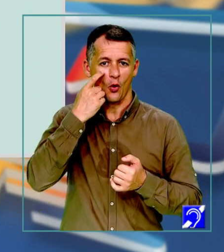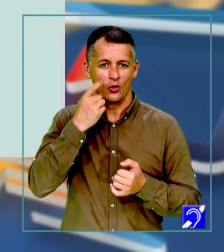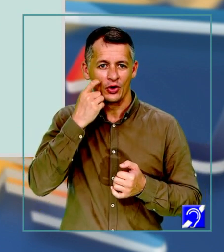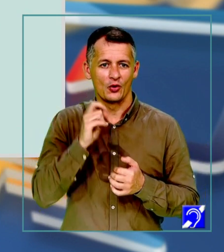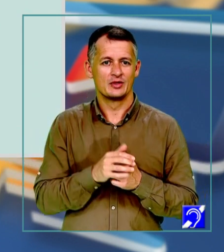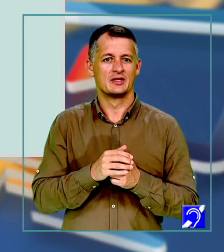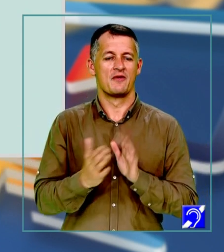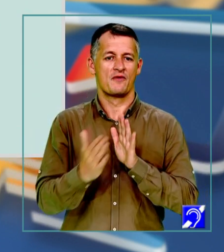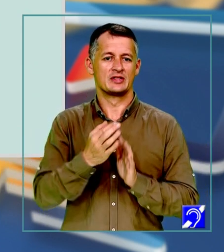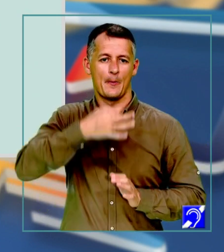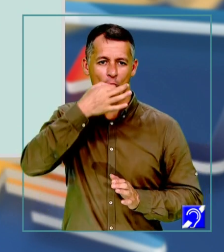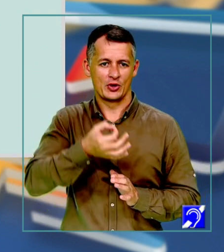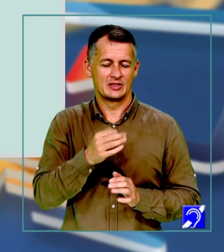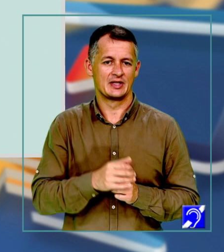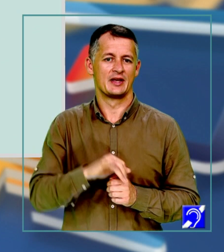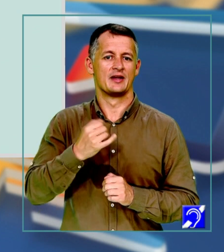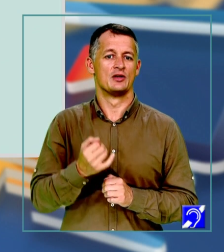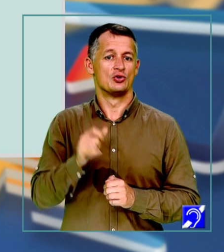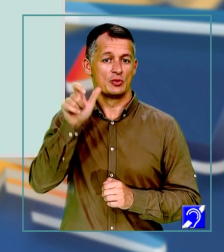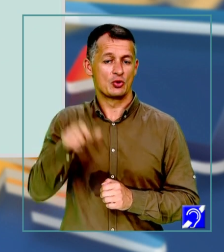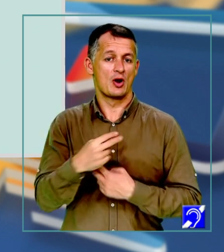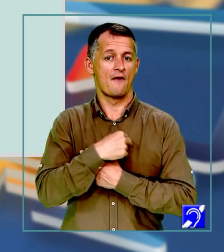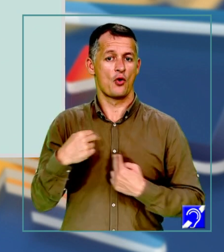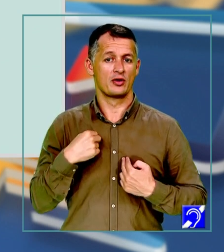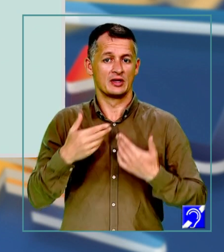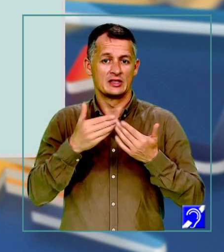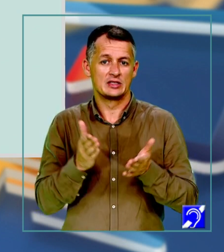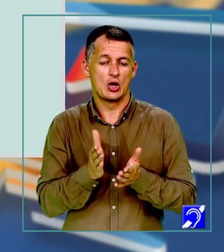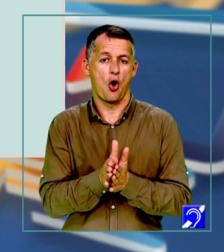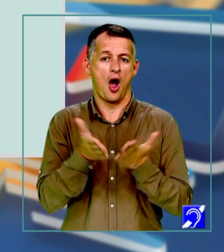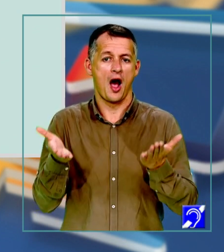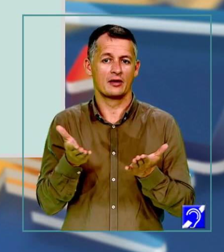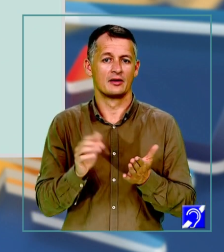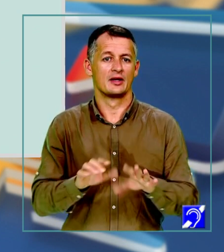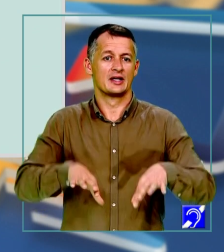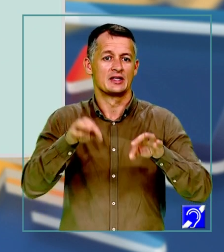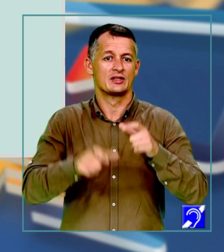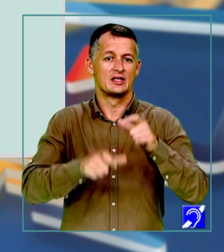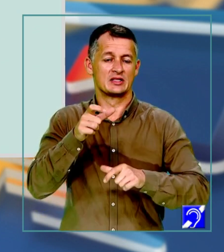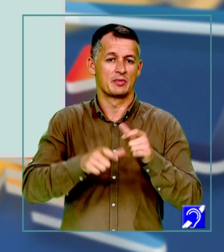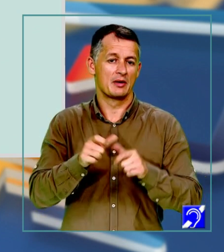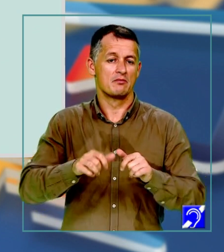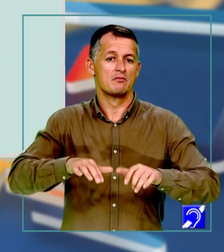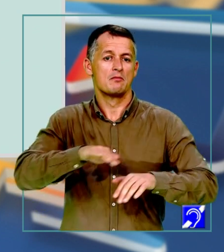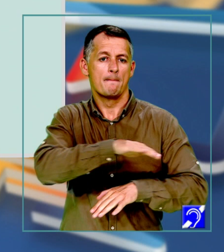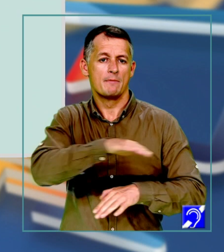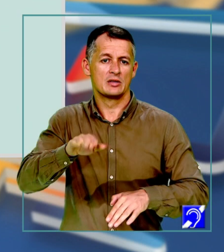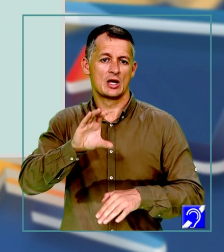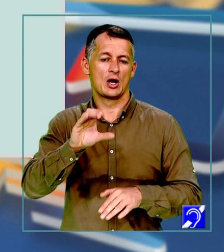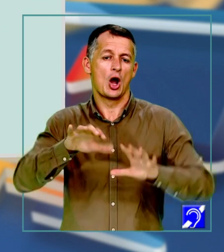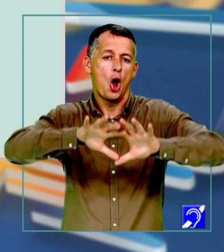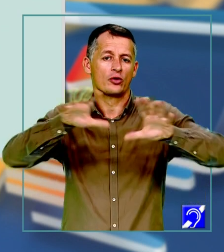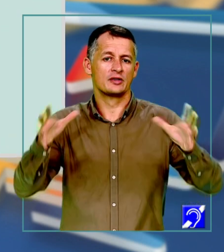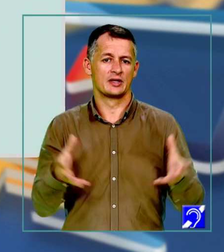fața naturii și un avocat care deschide o carte de unde se afle despre configurația masei continentale și despre climatele contrastante,